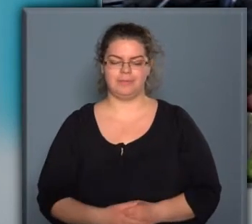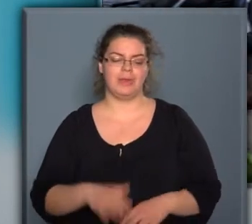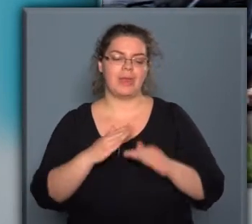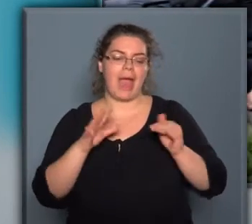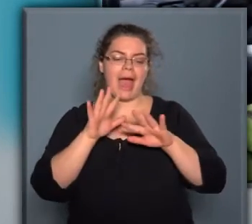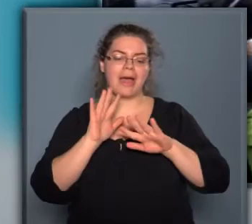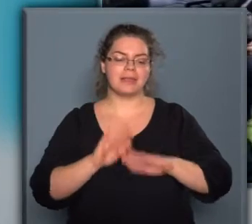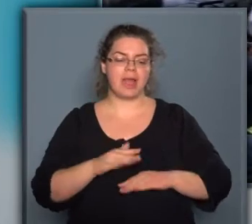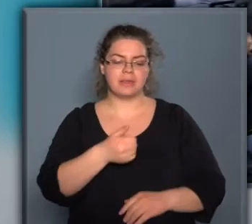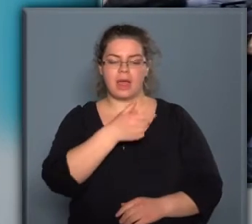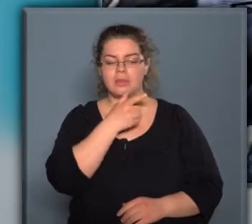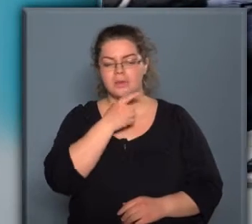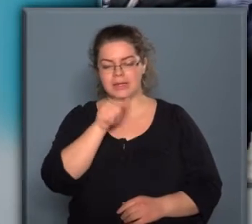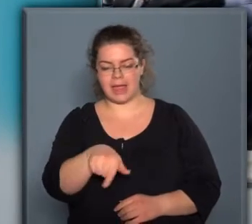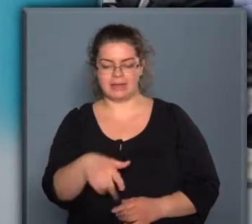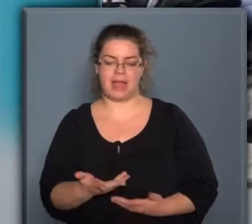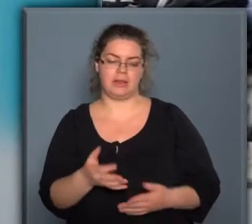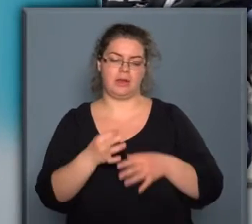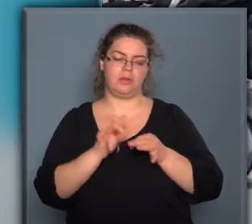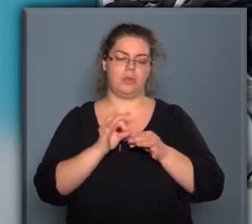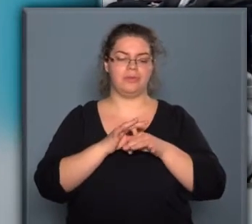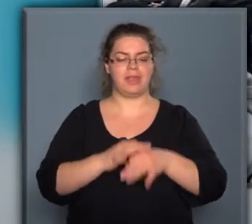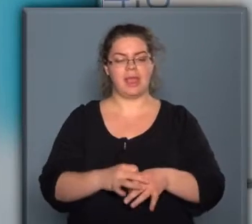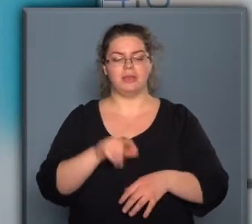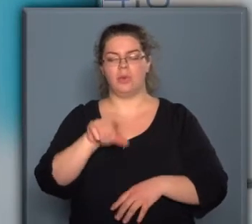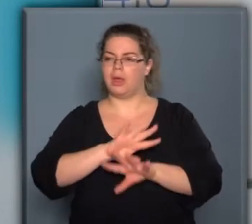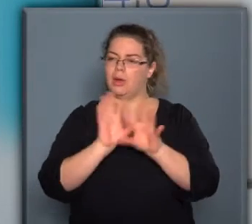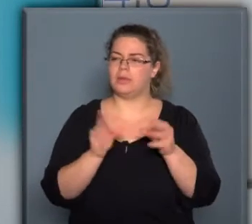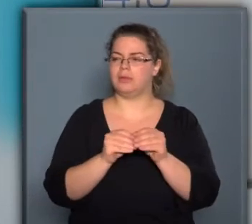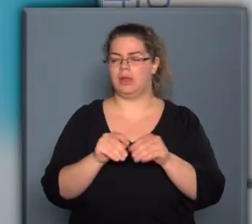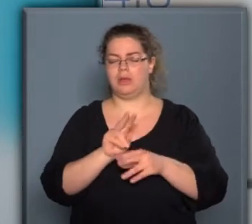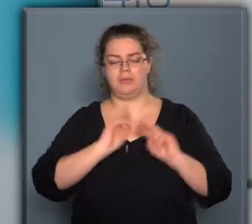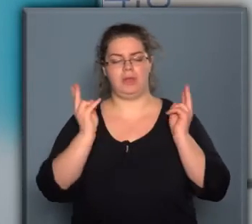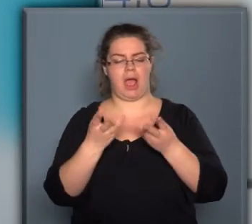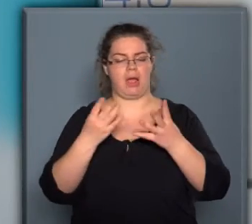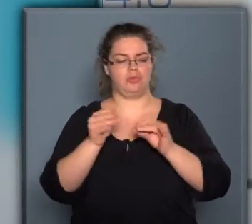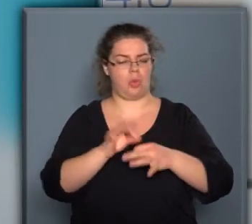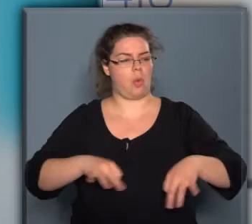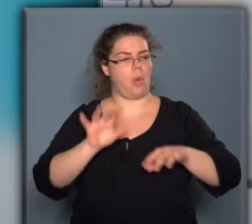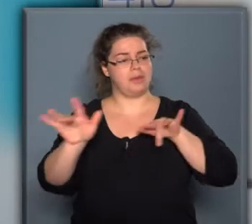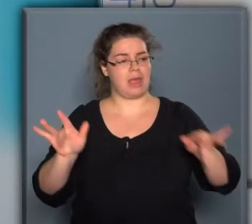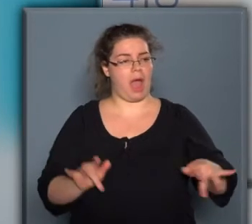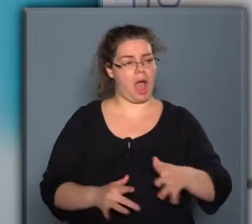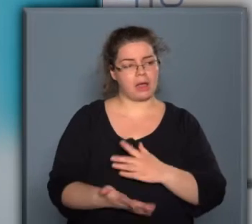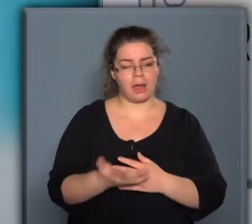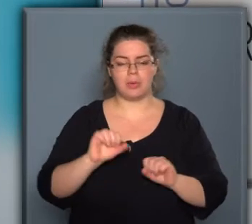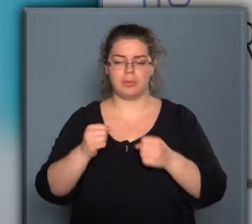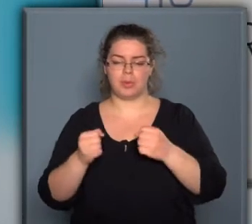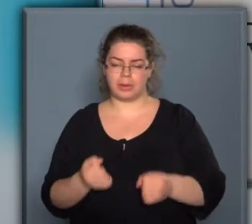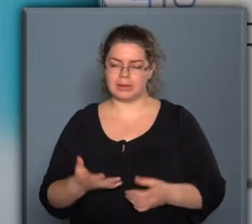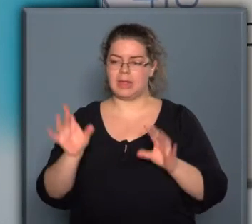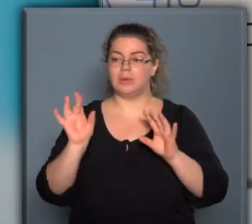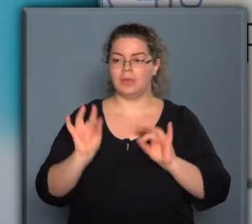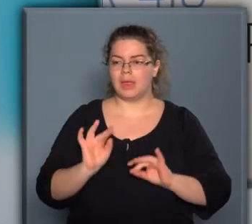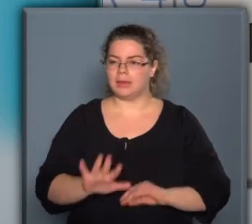kontinentál ügyvezetője dr. Kester Robert összefoglalta, hogy a világ sok országában gyárakat működtető cég számára milyen